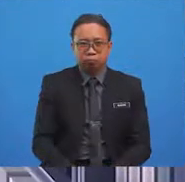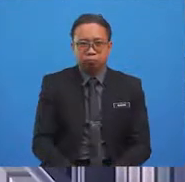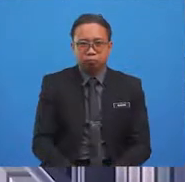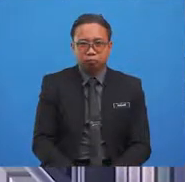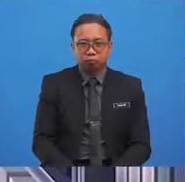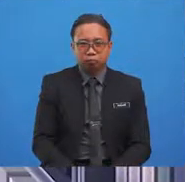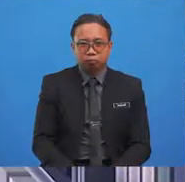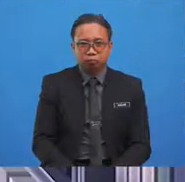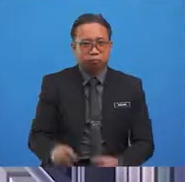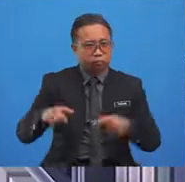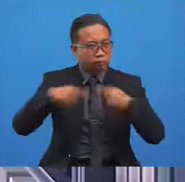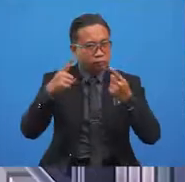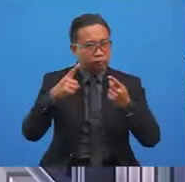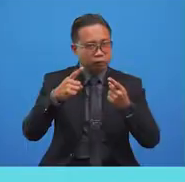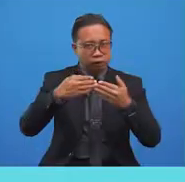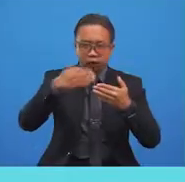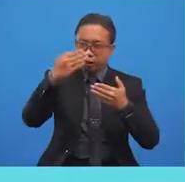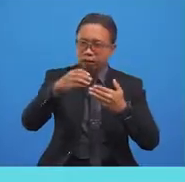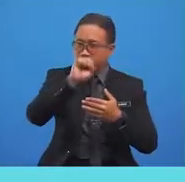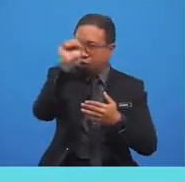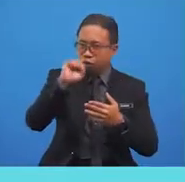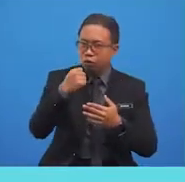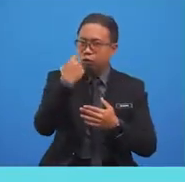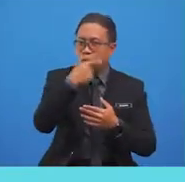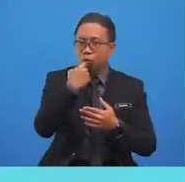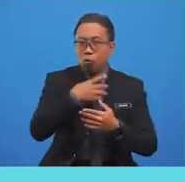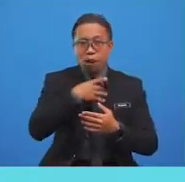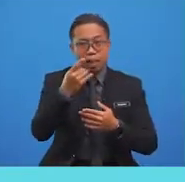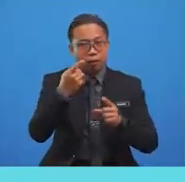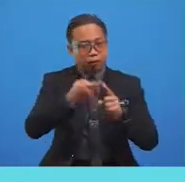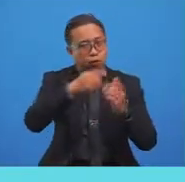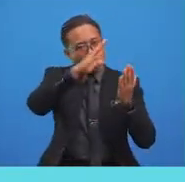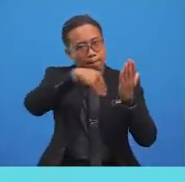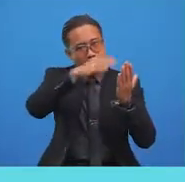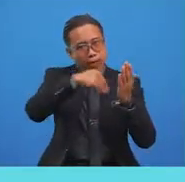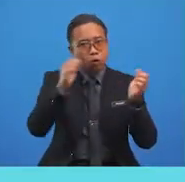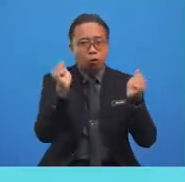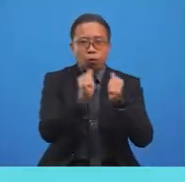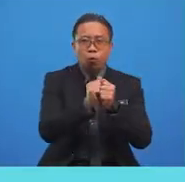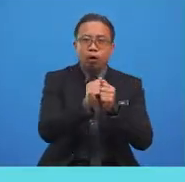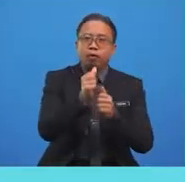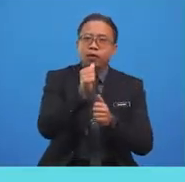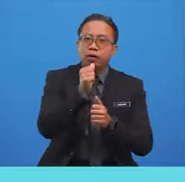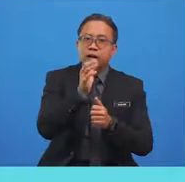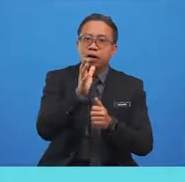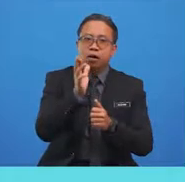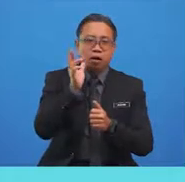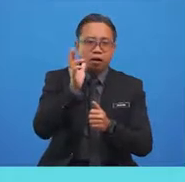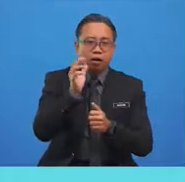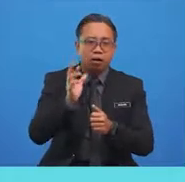Going on to the next question, Who loves to paint with her father?